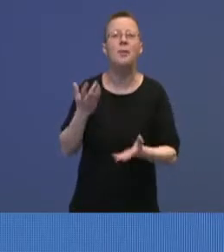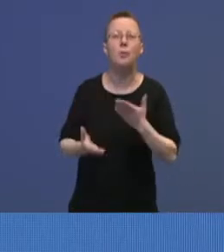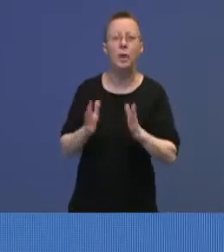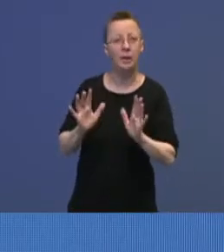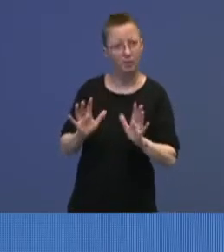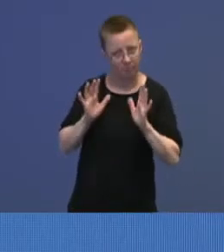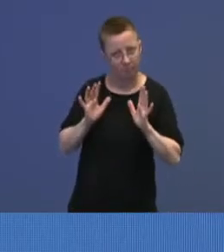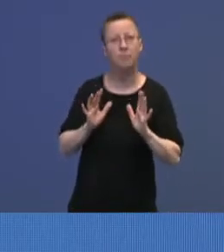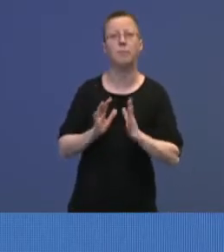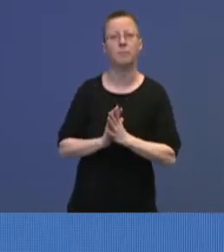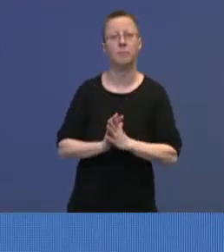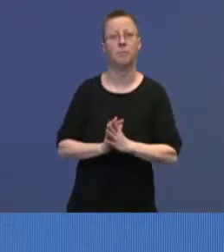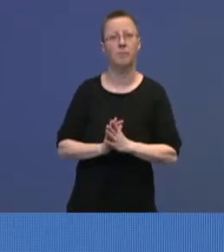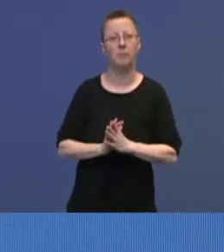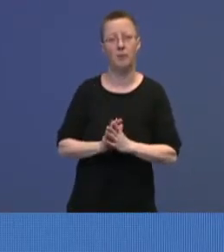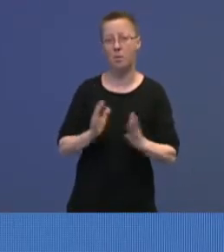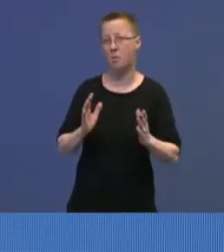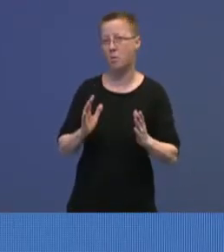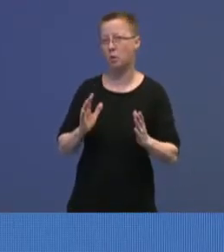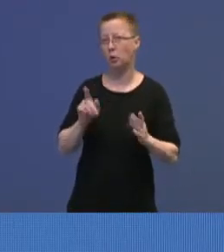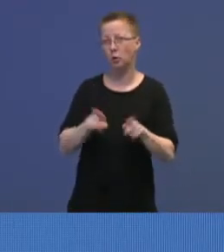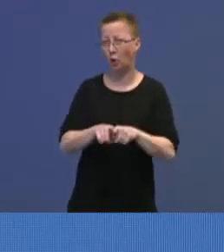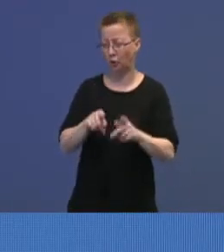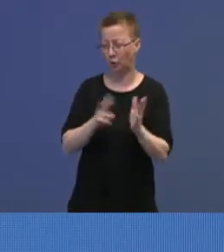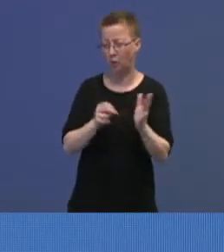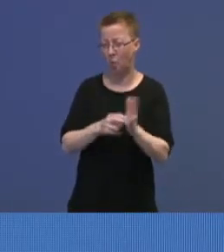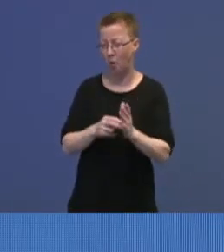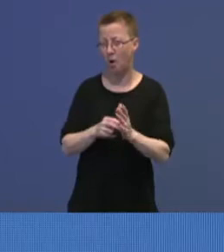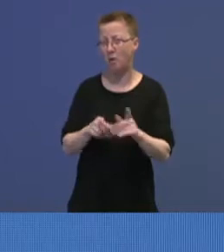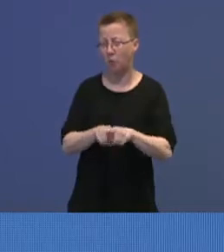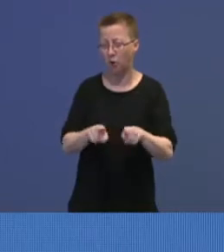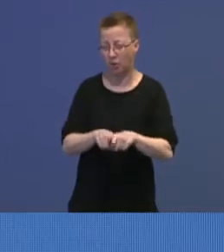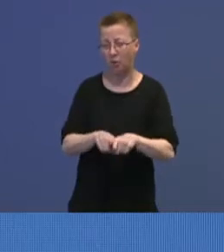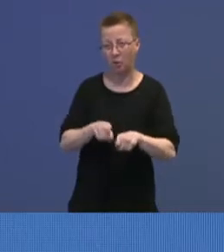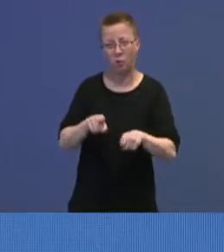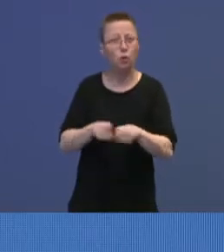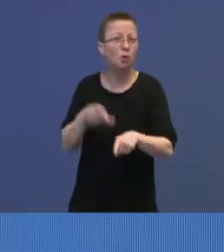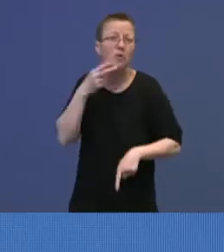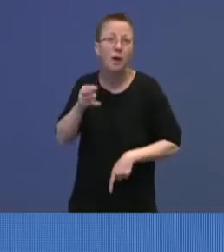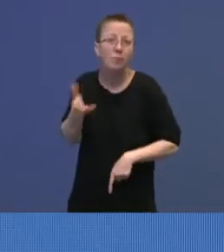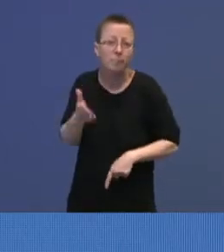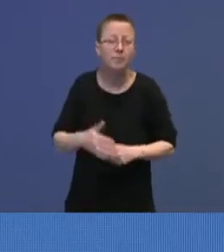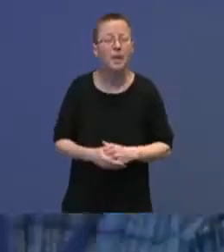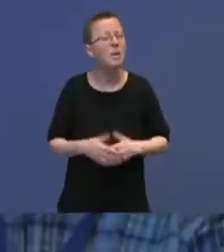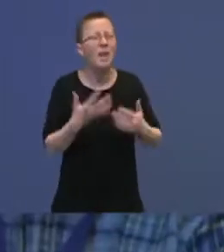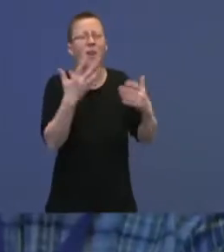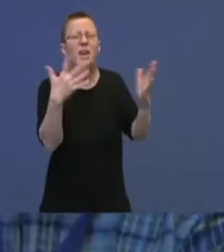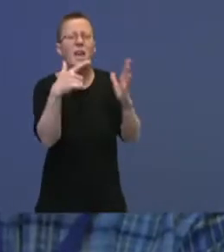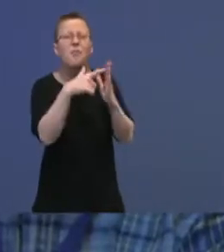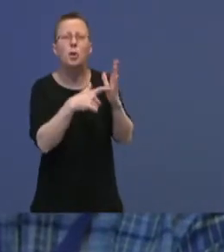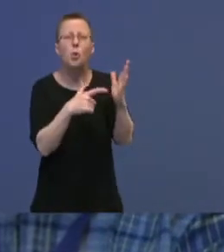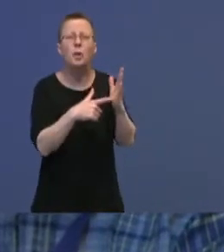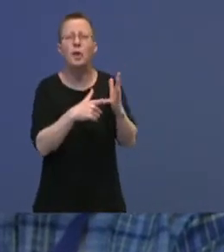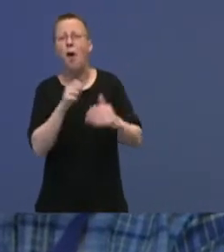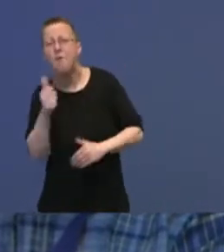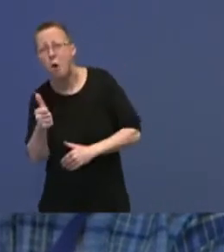karakteren av det spørsmålet tilsier at det er det som er svaret du får. Men hvilke faktorer får eller